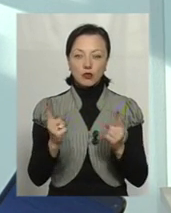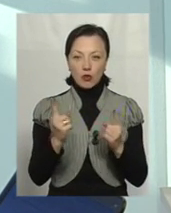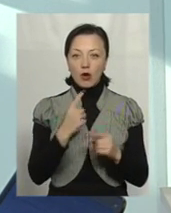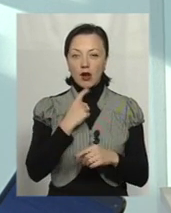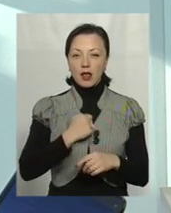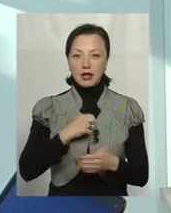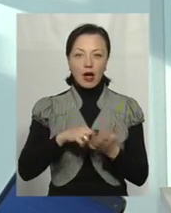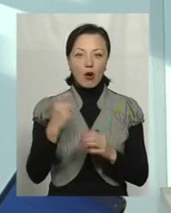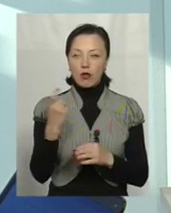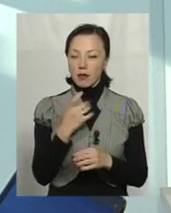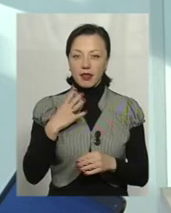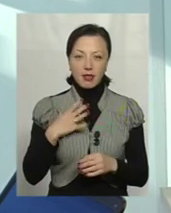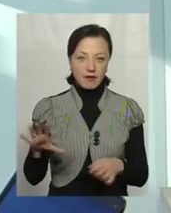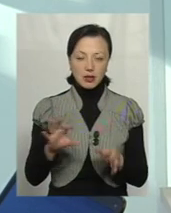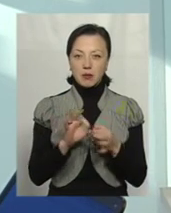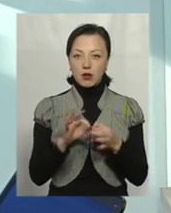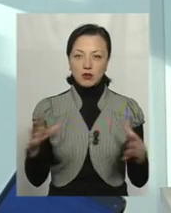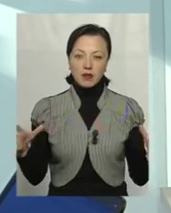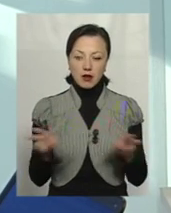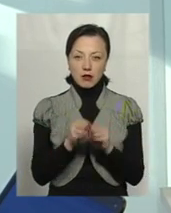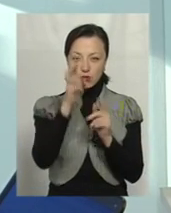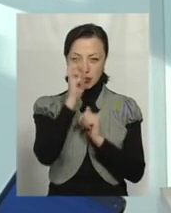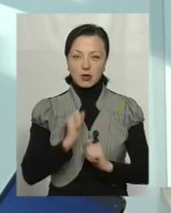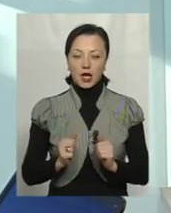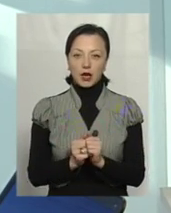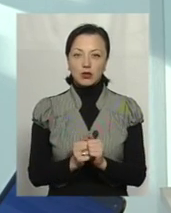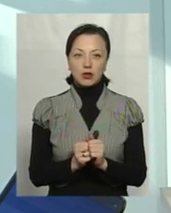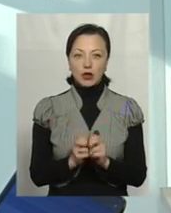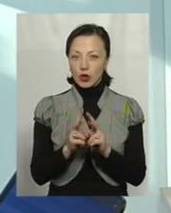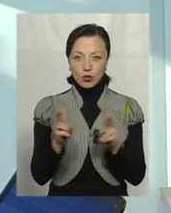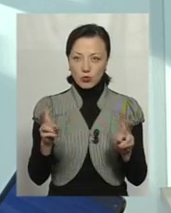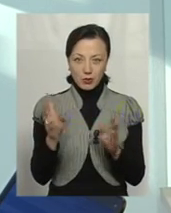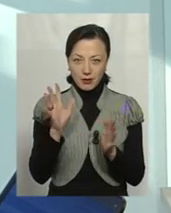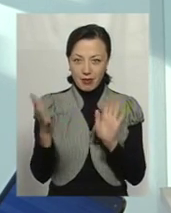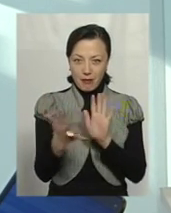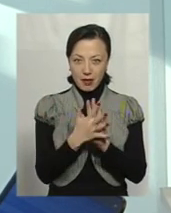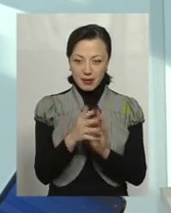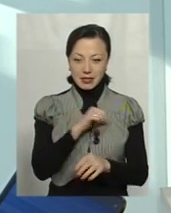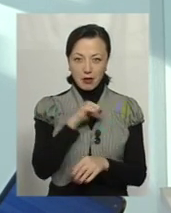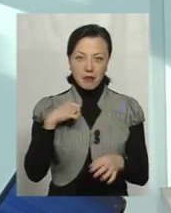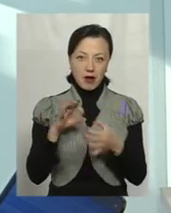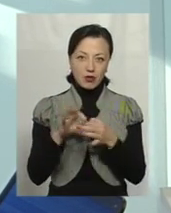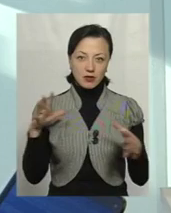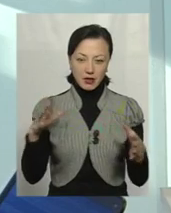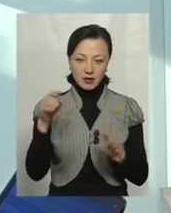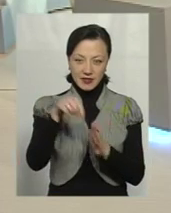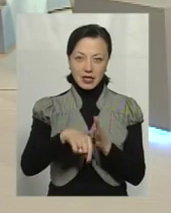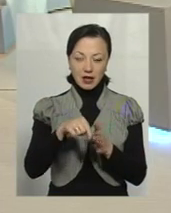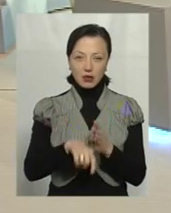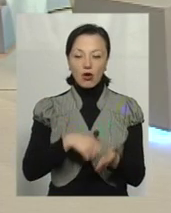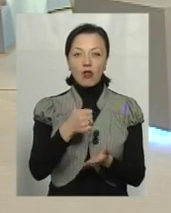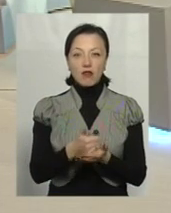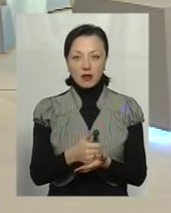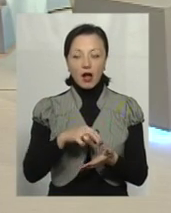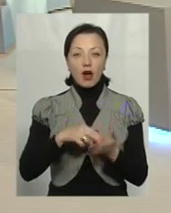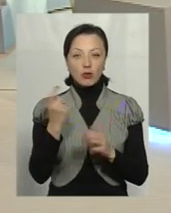економіка не витримала і розвалилась разом з країною. На неї ж ніхто не нападав, правда? Саме все розвалилось всередине. Головна